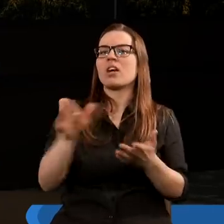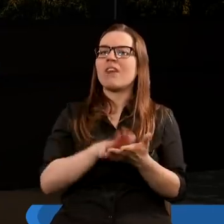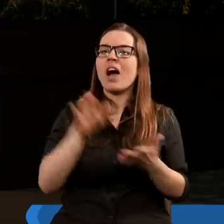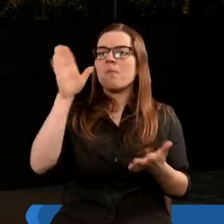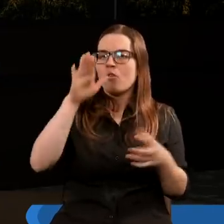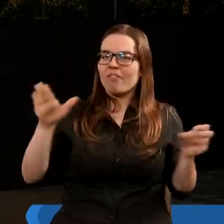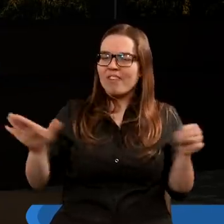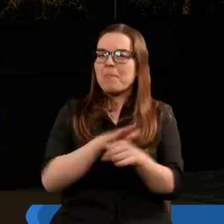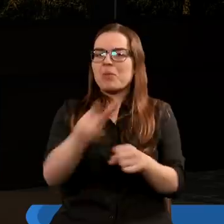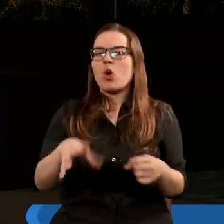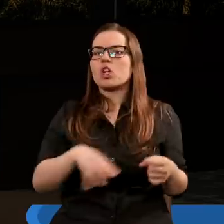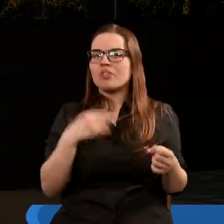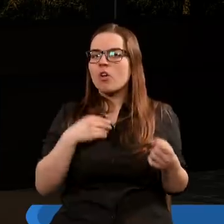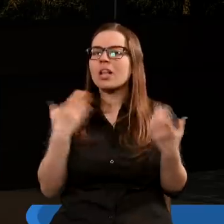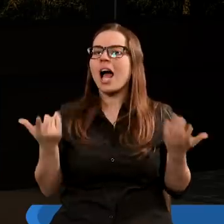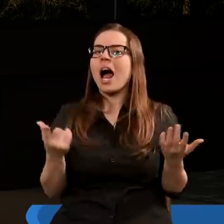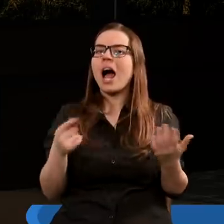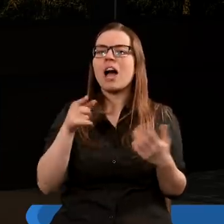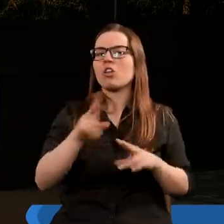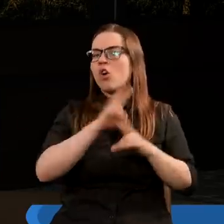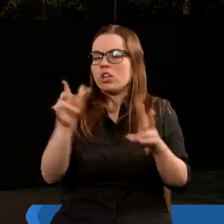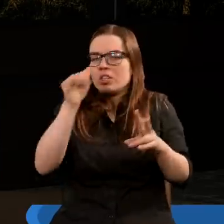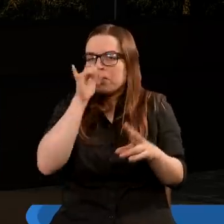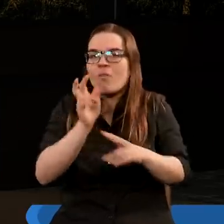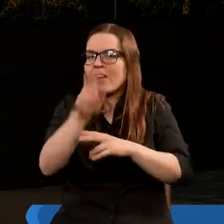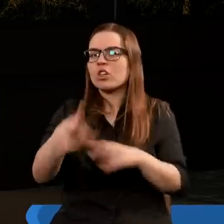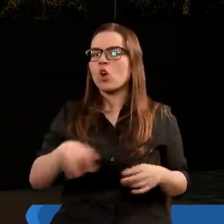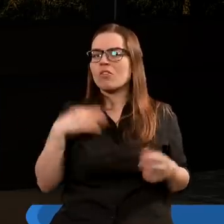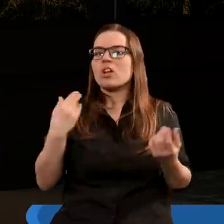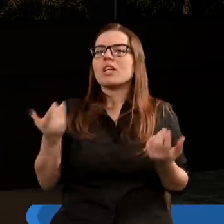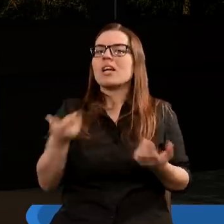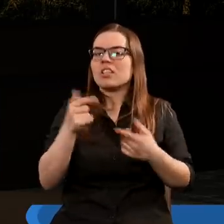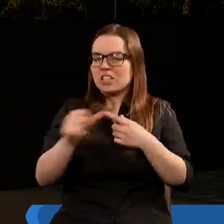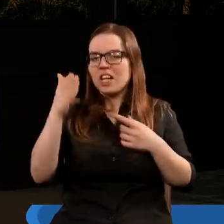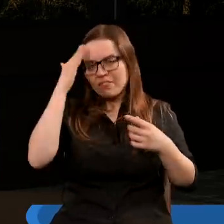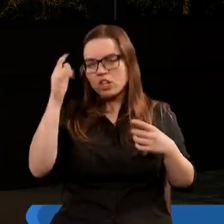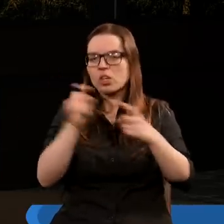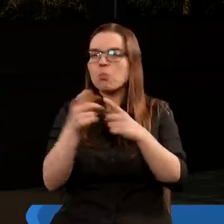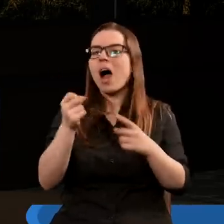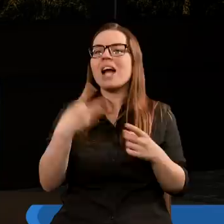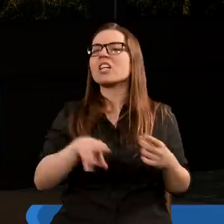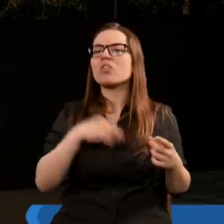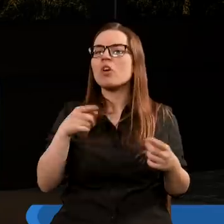Boża wypełnia tą świątynię. Ale też to, że nikt nie może wejść do świątyni, a wiemy też, jaką funkcję miała świątynia. Czyli świątynia była